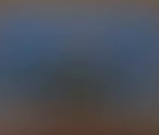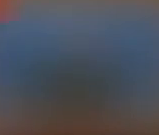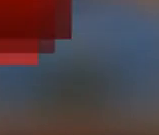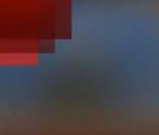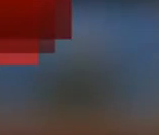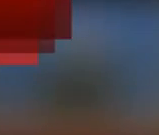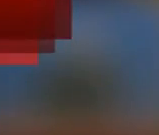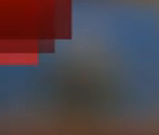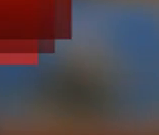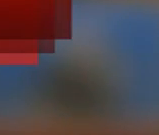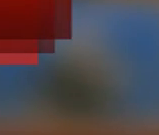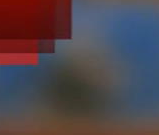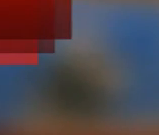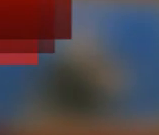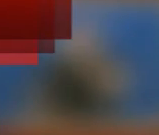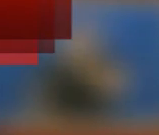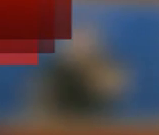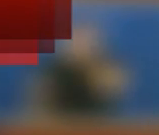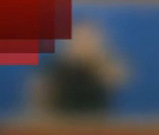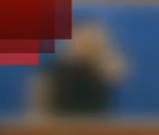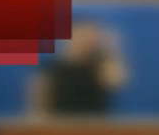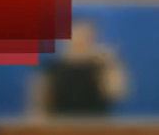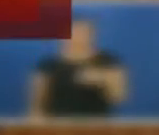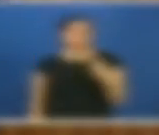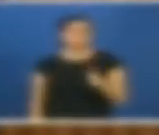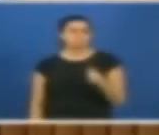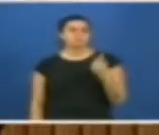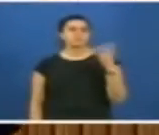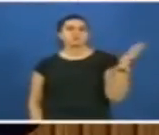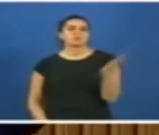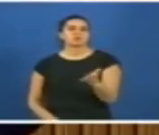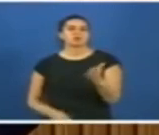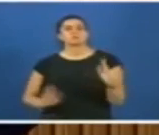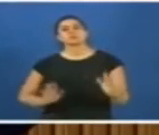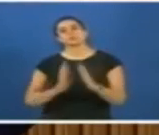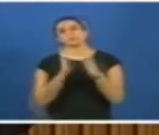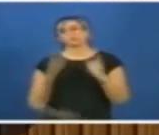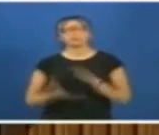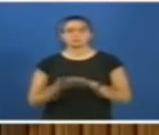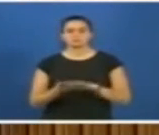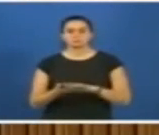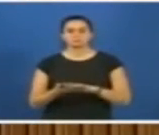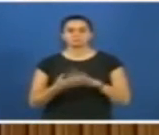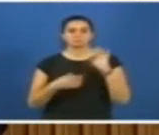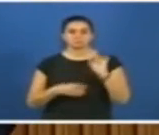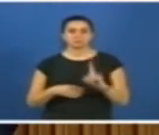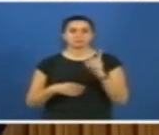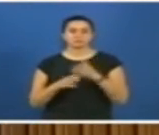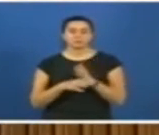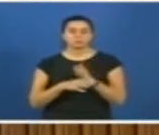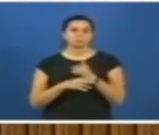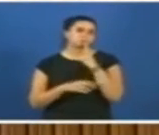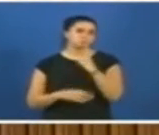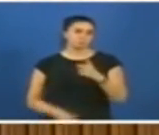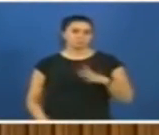14 yılın sonunda Türkiye geldi, bir darbe girişimiyle karşı karşıya kaldı. Önce bir gerçeğin altını